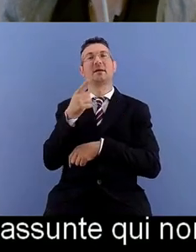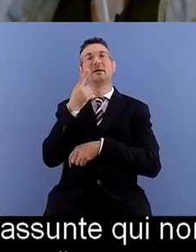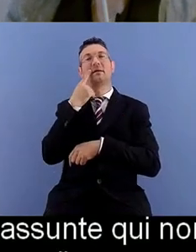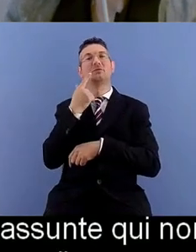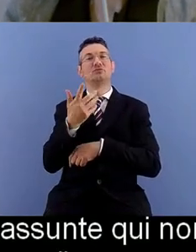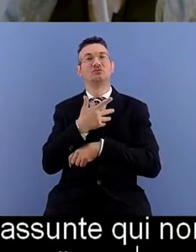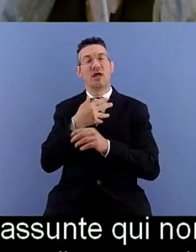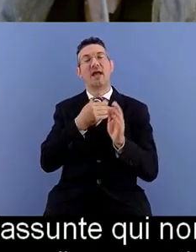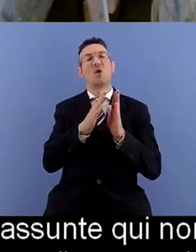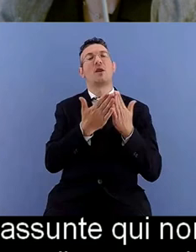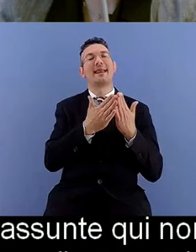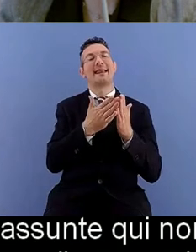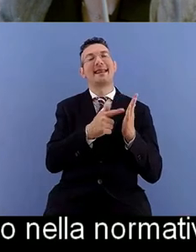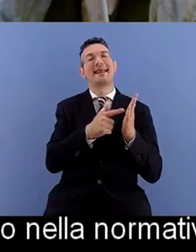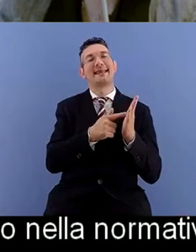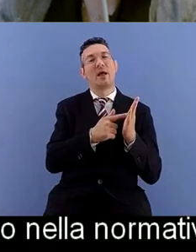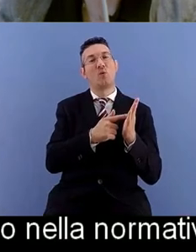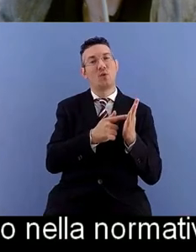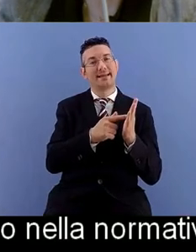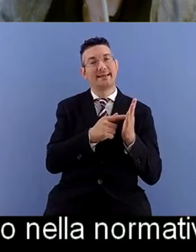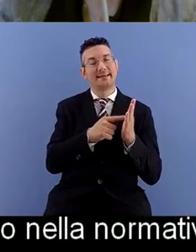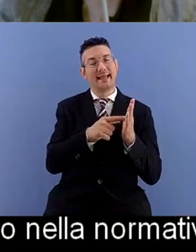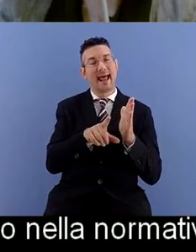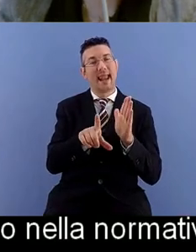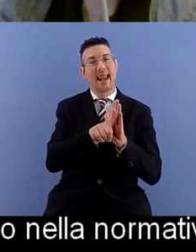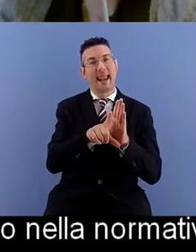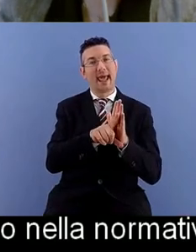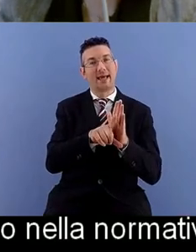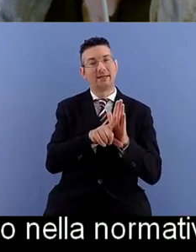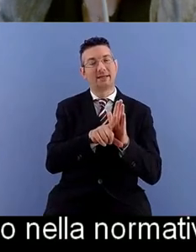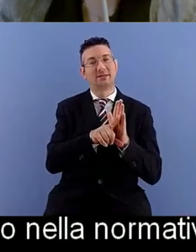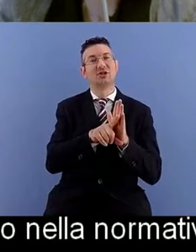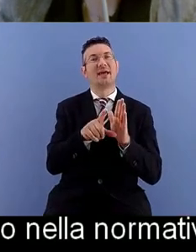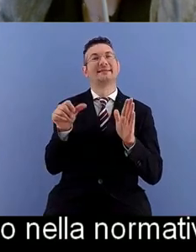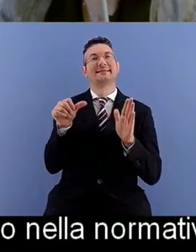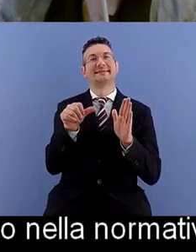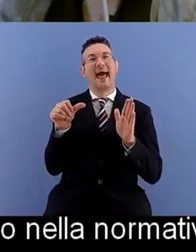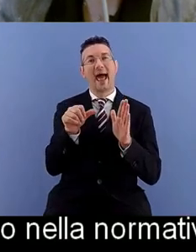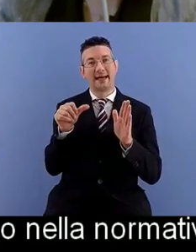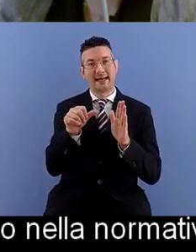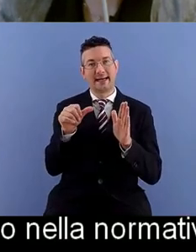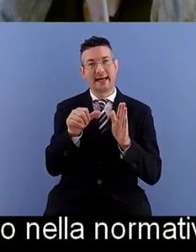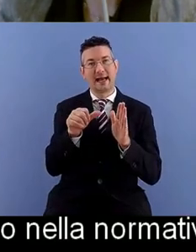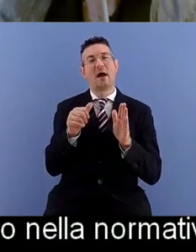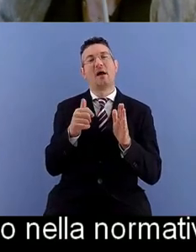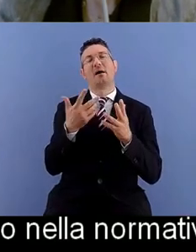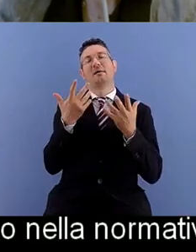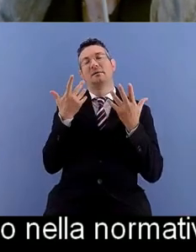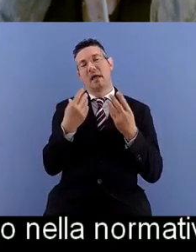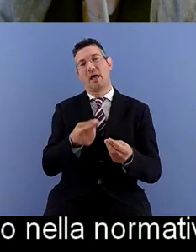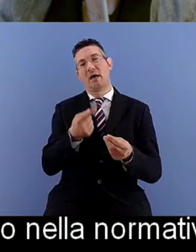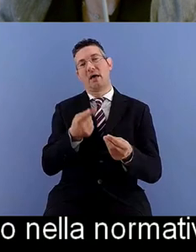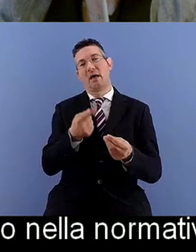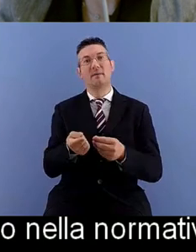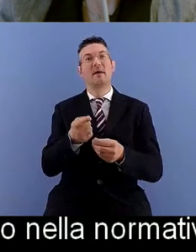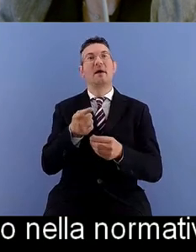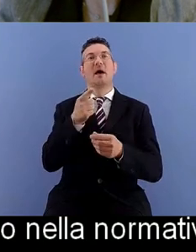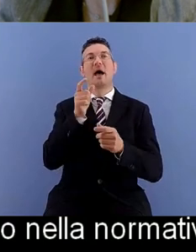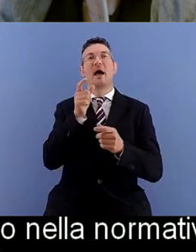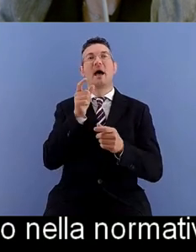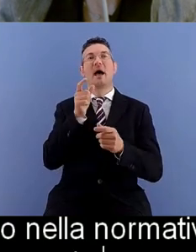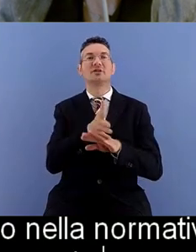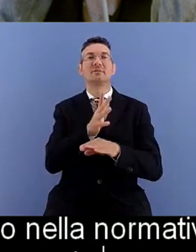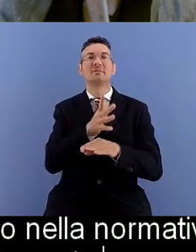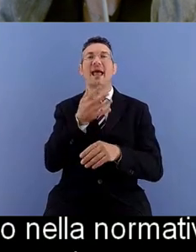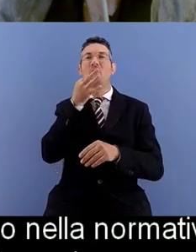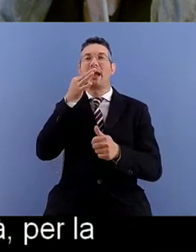guida quindi per la legge stanca tanto citata è una capacità per la convenzione ONU